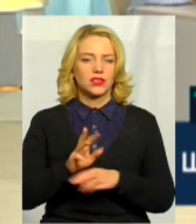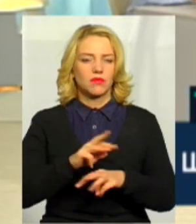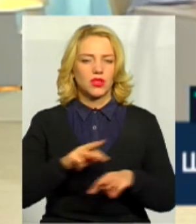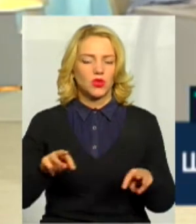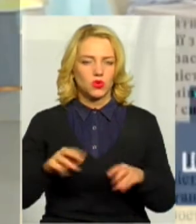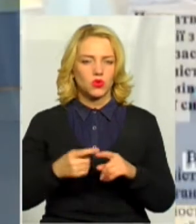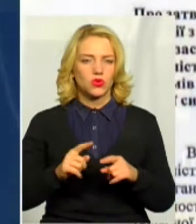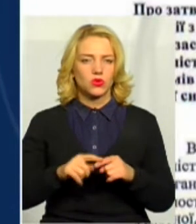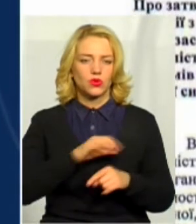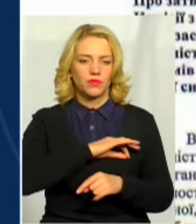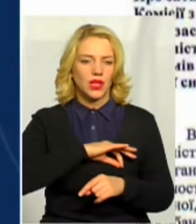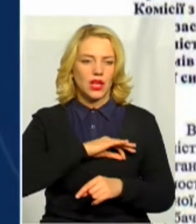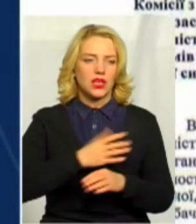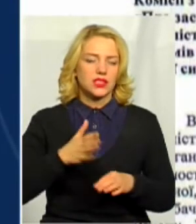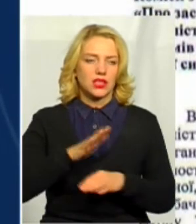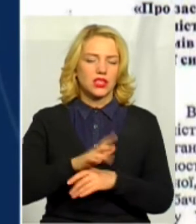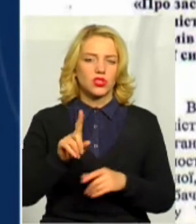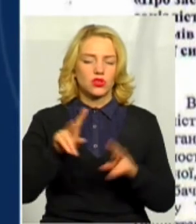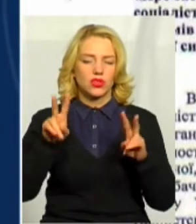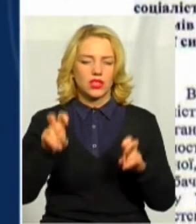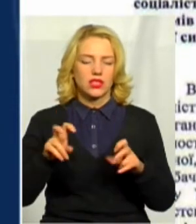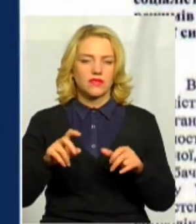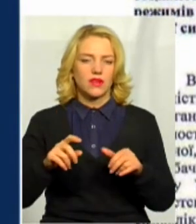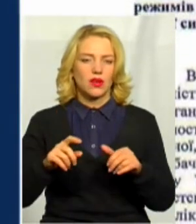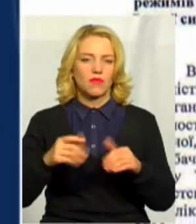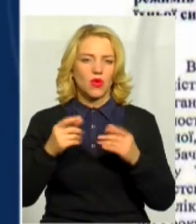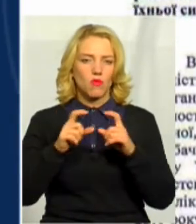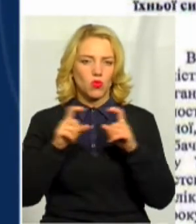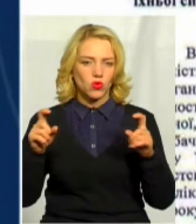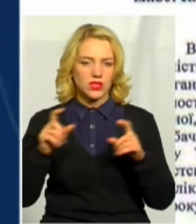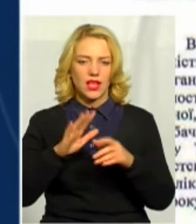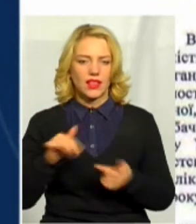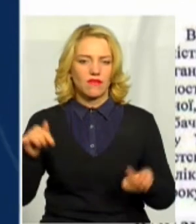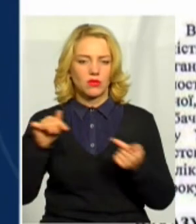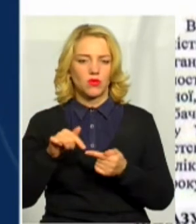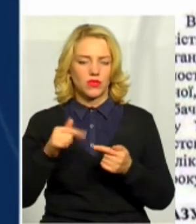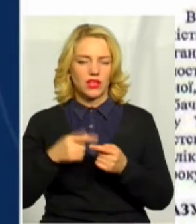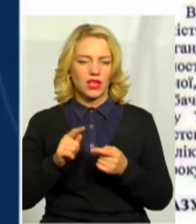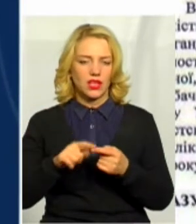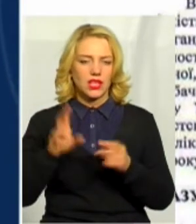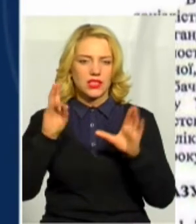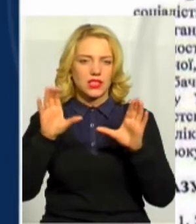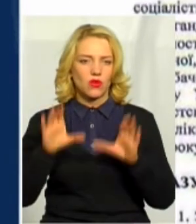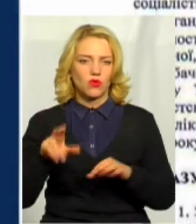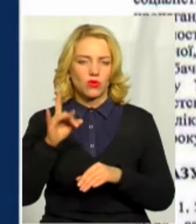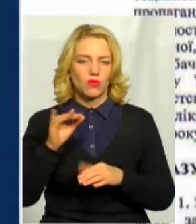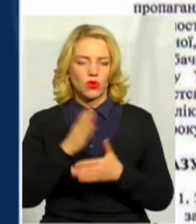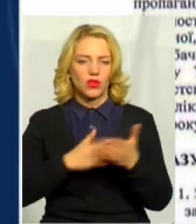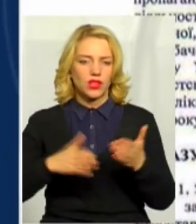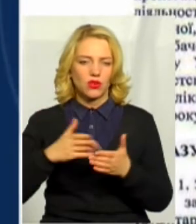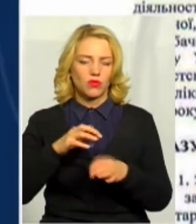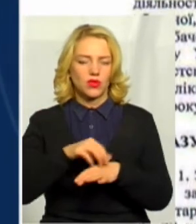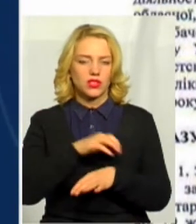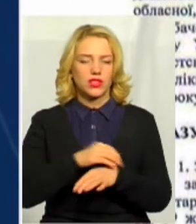затверджено висновок про те, що назва музею не відповідає частині другій статті третьої закону про декомунізацію. Прошу, продовжіть